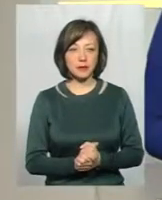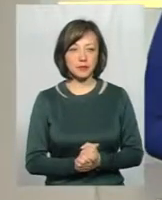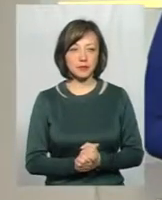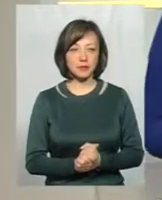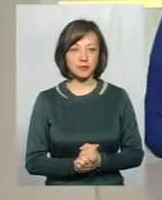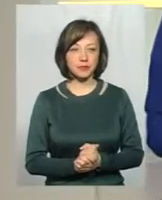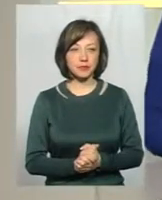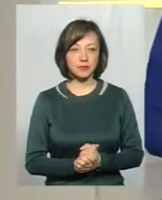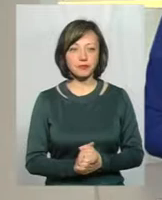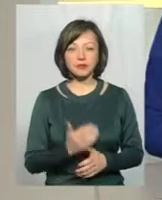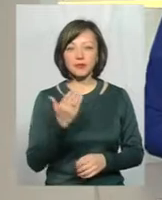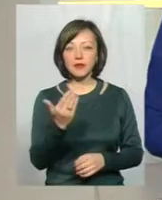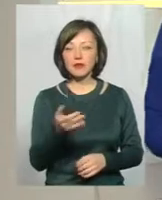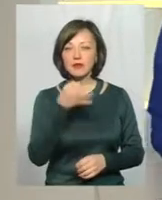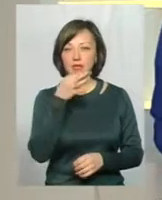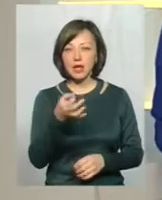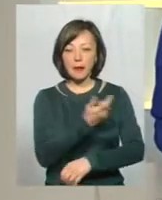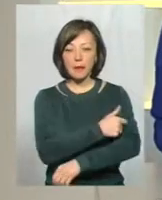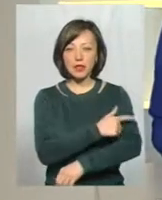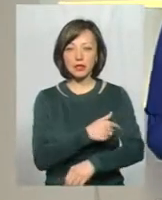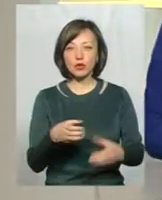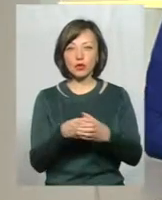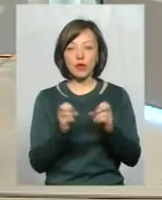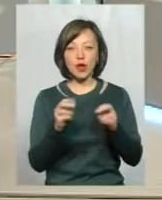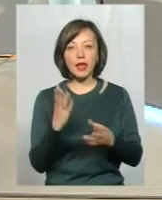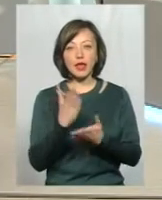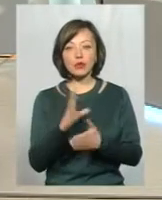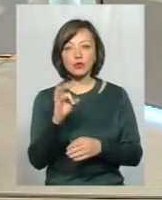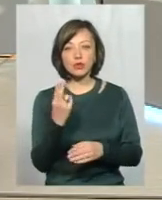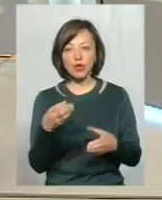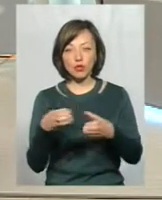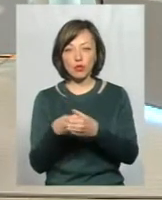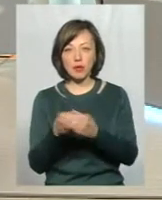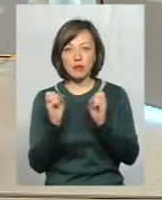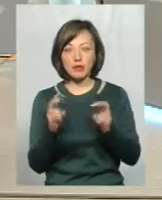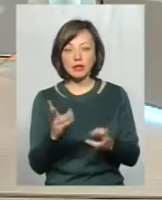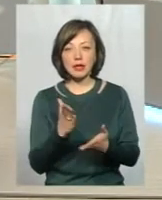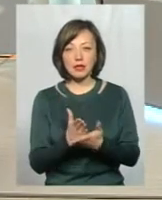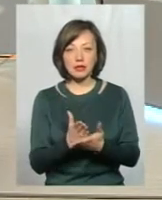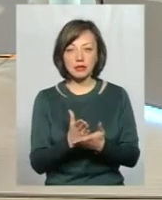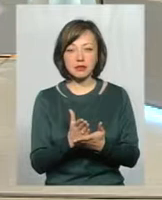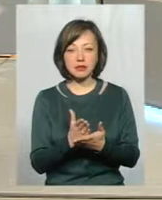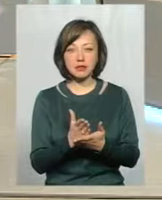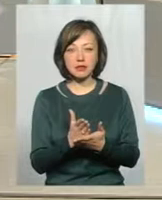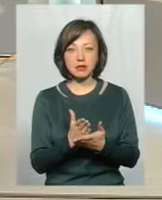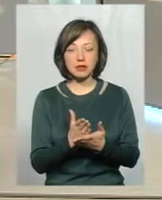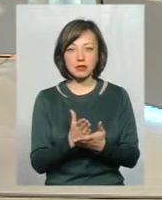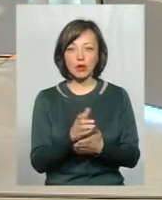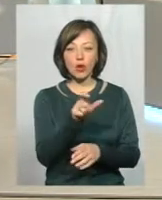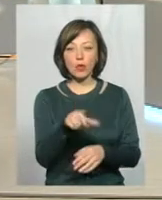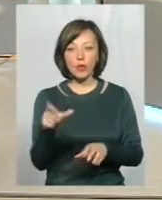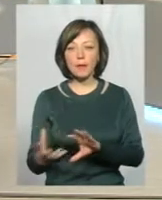сказали про медичну зону ризику, яка ще є? Соціальним групам відноситься групи людей,